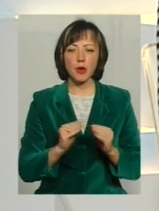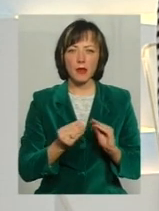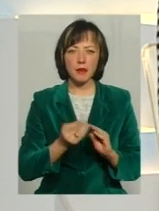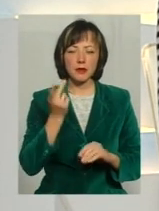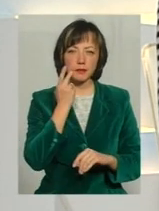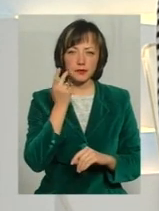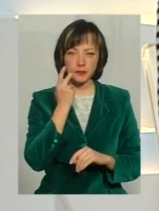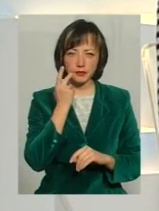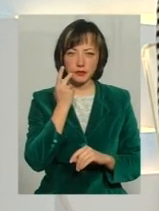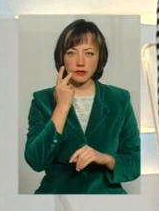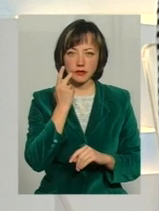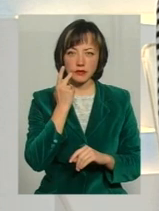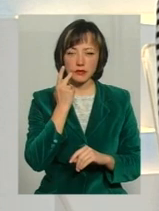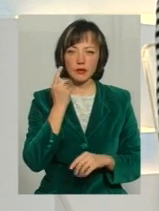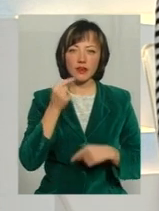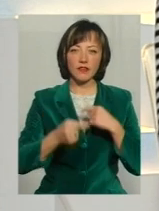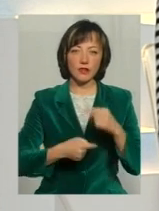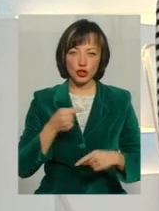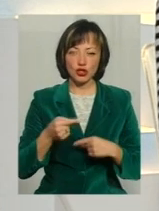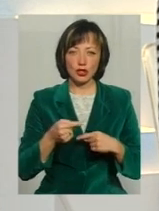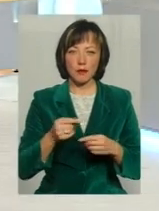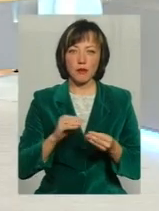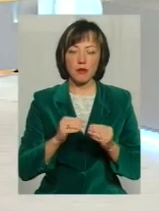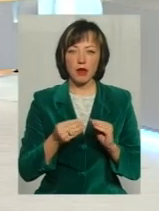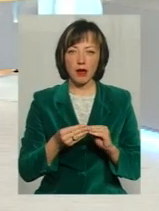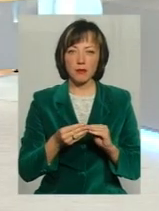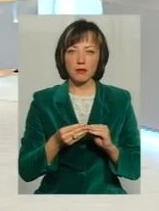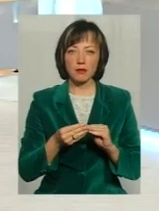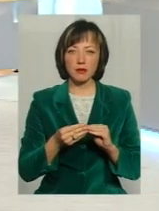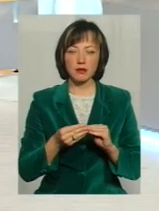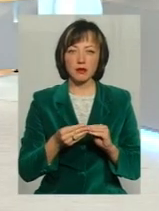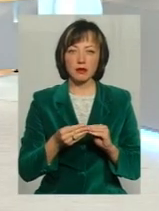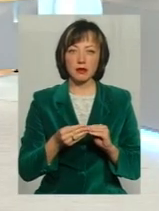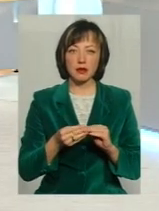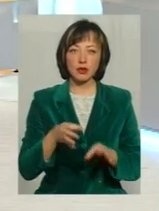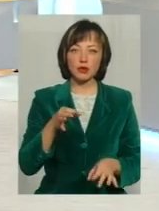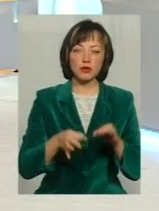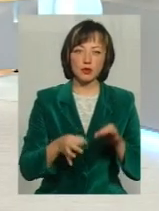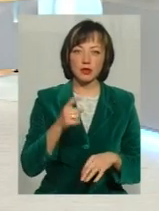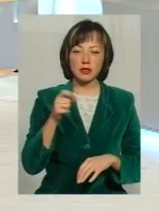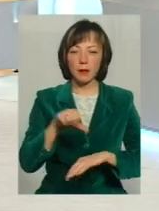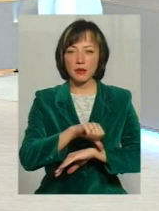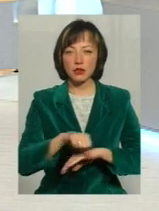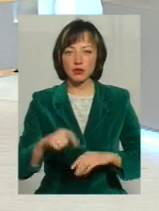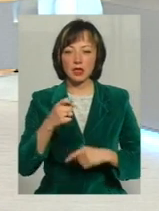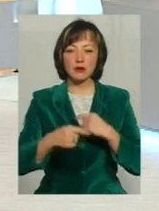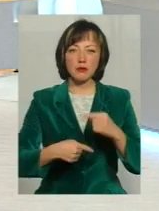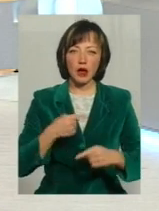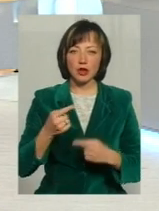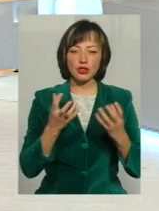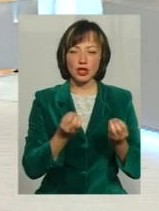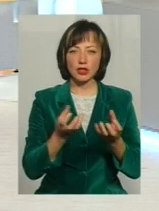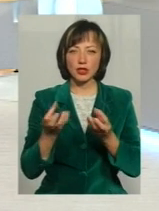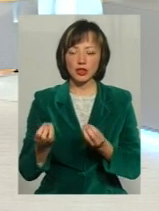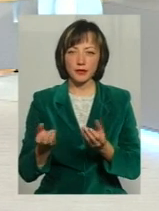зазвичай вічні Проблеми судяться за межу, за спадщину ще,